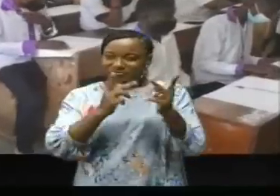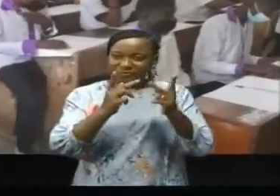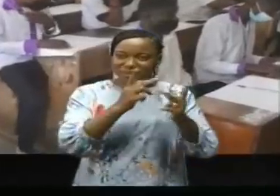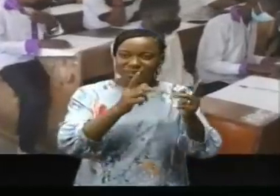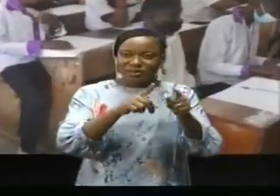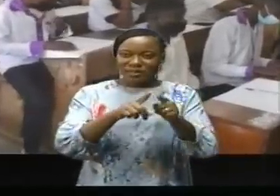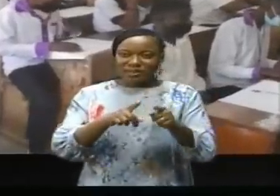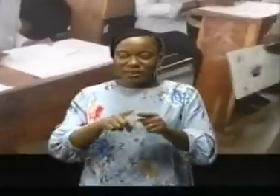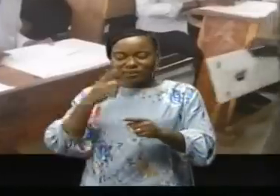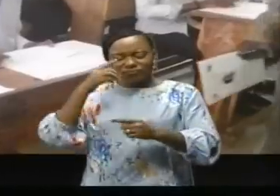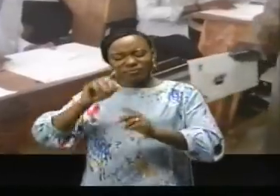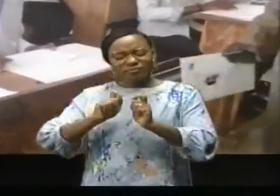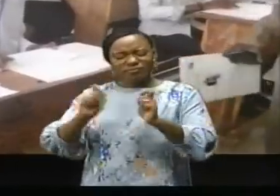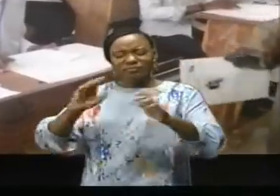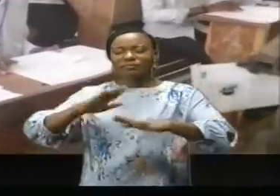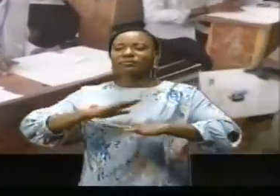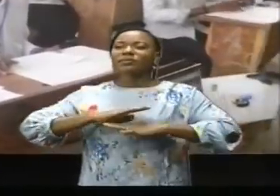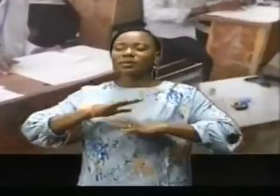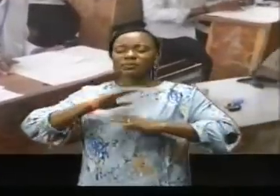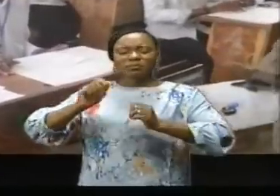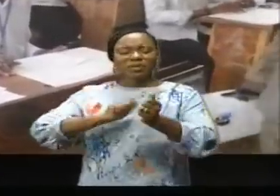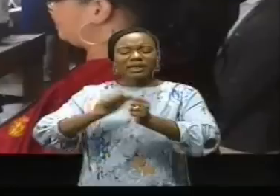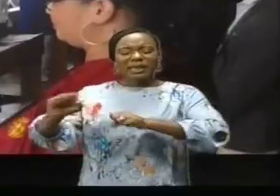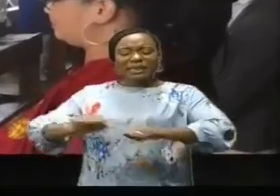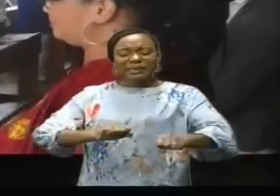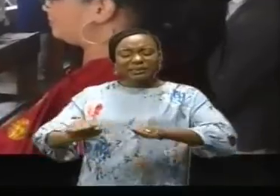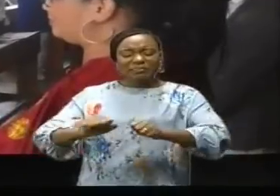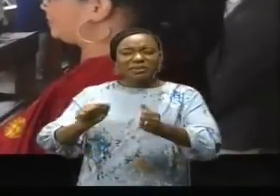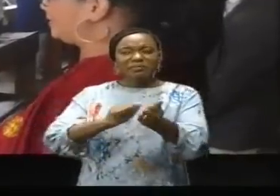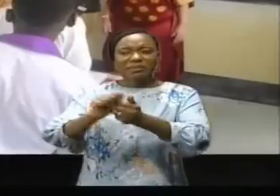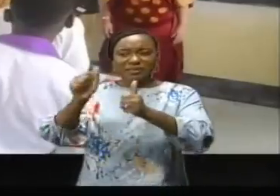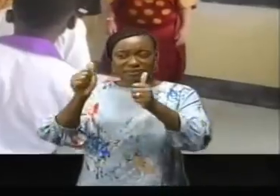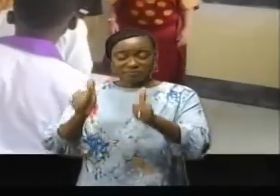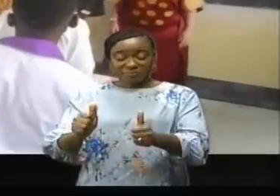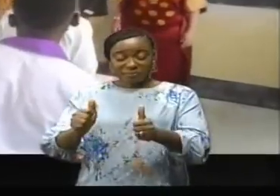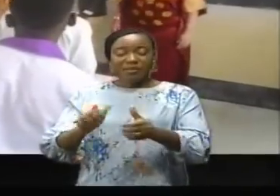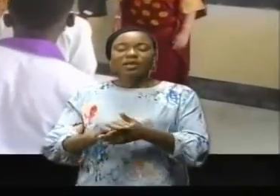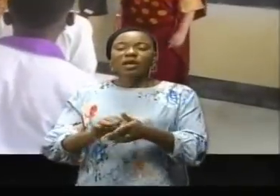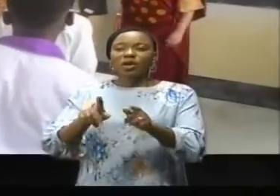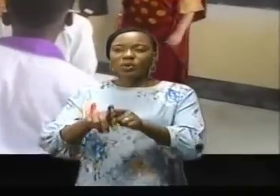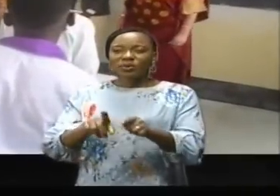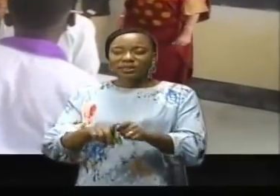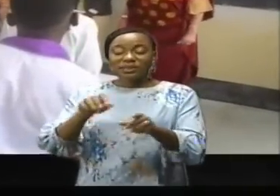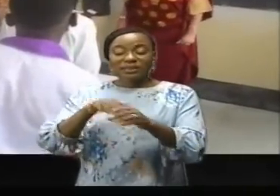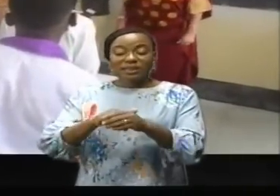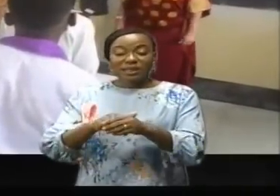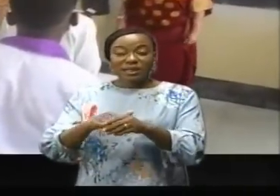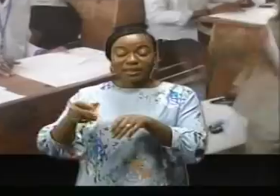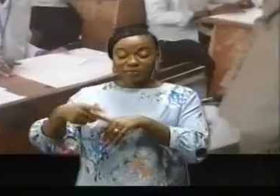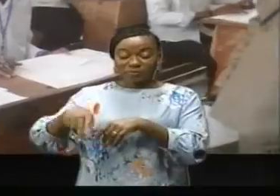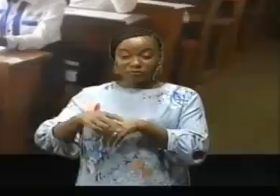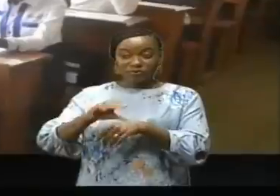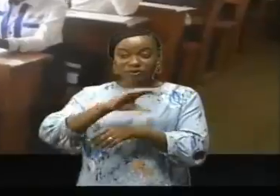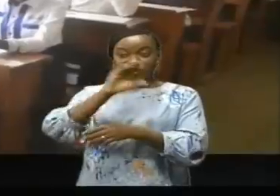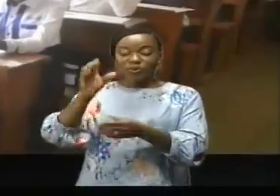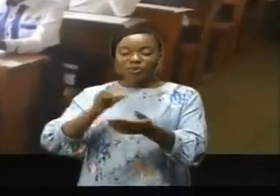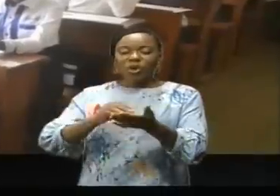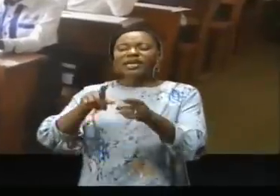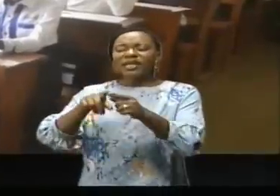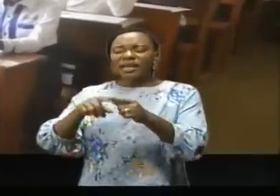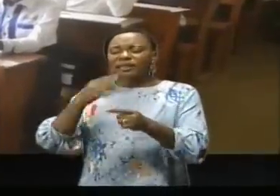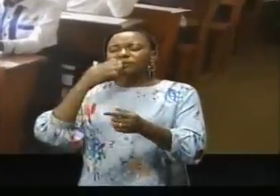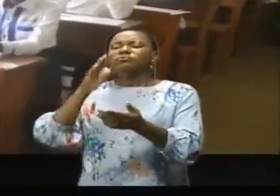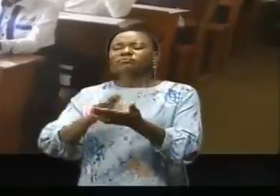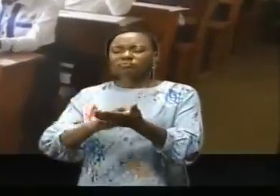elle s'est dite très satisfaite du bon déroulement de ses épreuves nationales dans ses coins du pays. Il a remercé les uns les autres